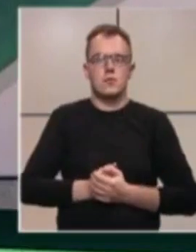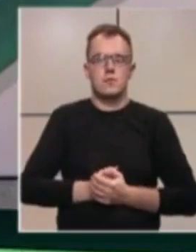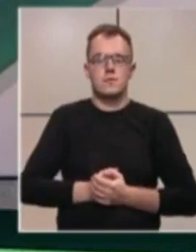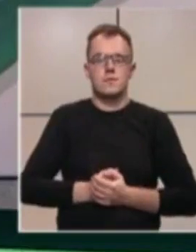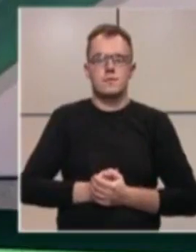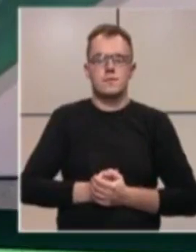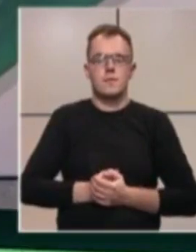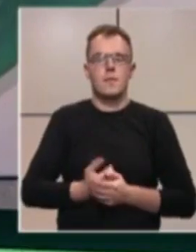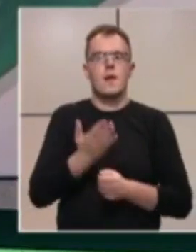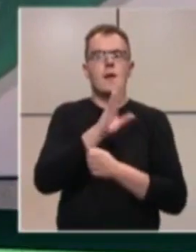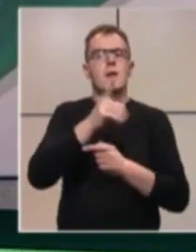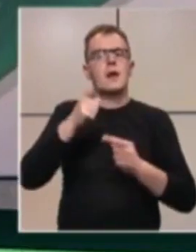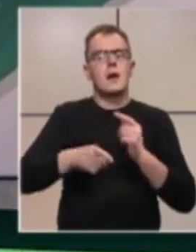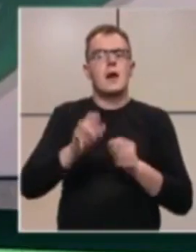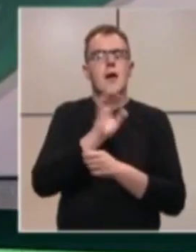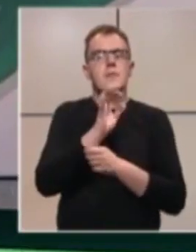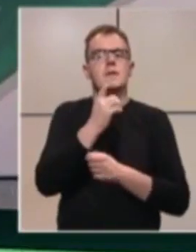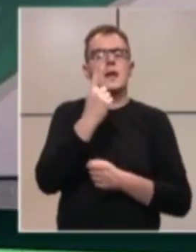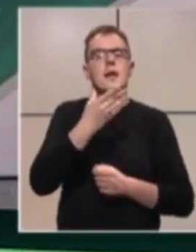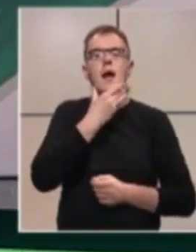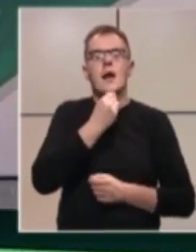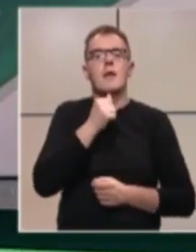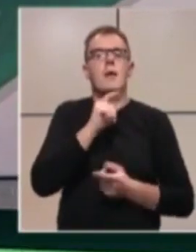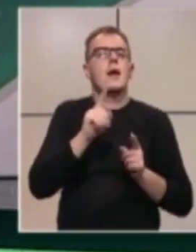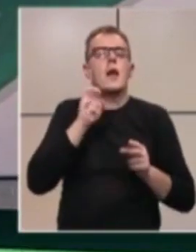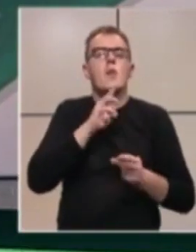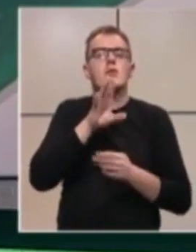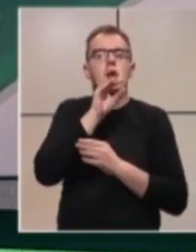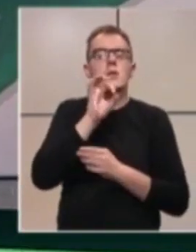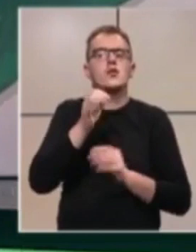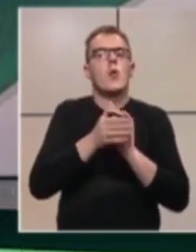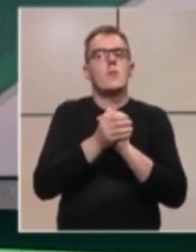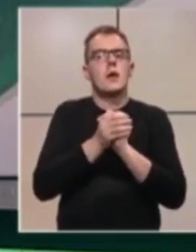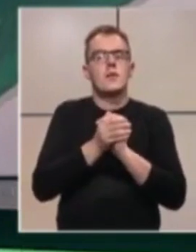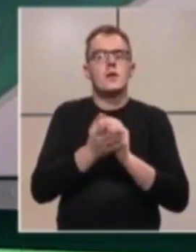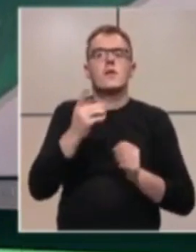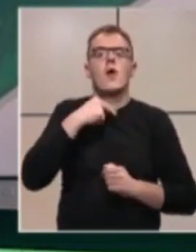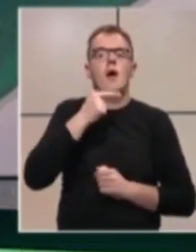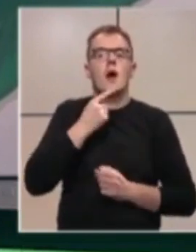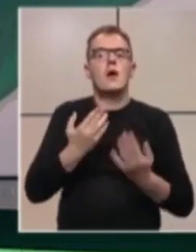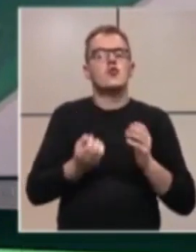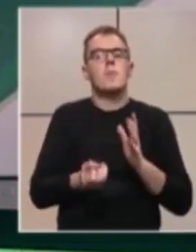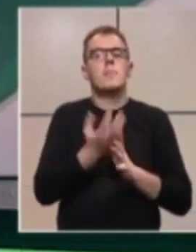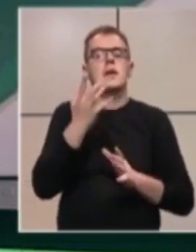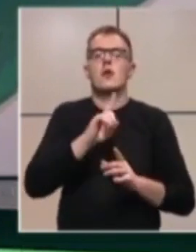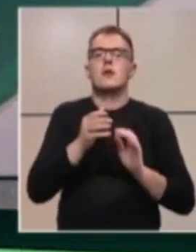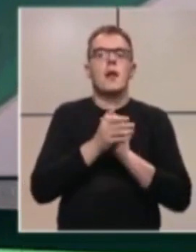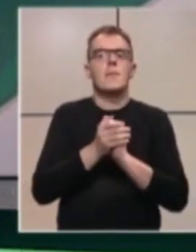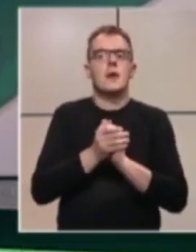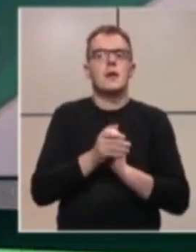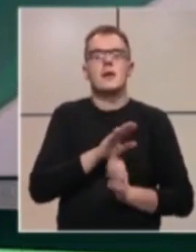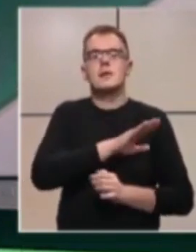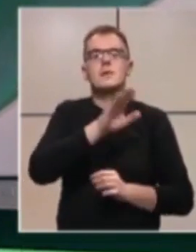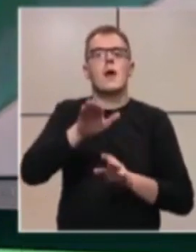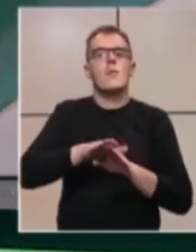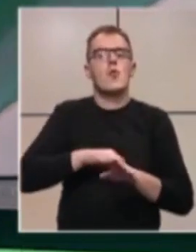Pred krajem misije jedna lijepa i neobična priča o prijateljstvu, kažu, prirodnih neprijatelja. Sve